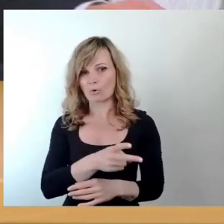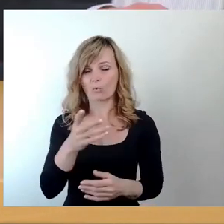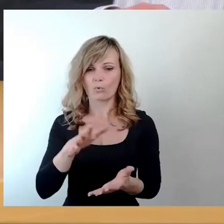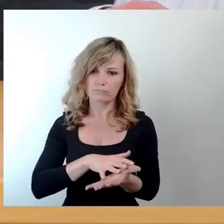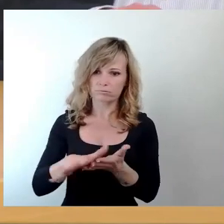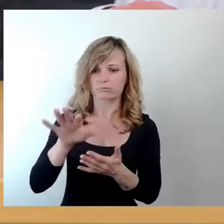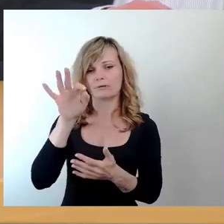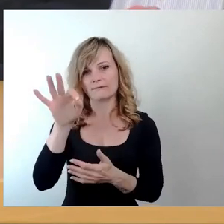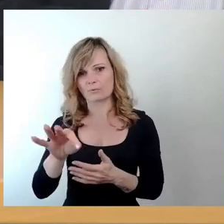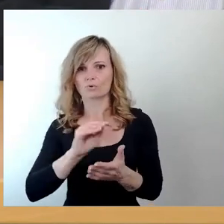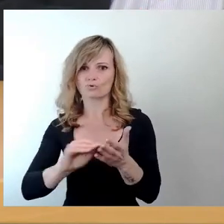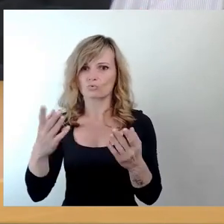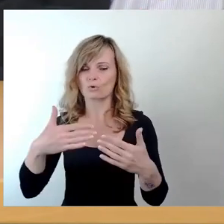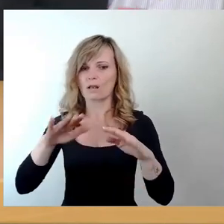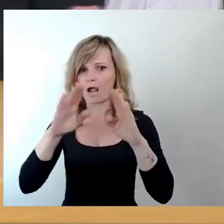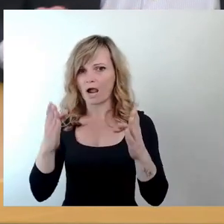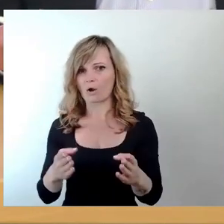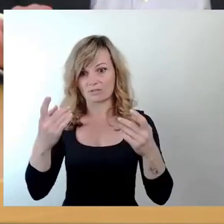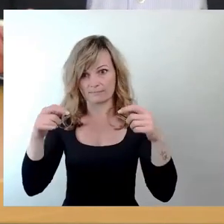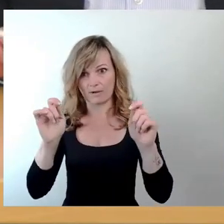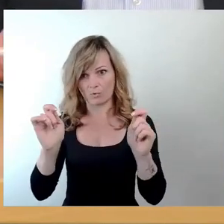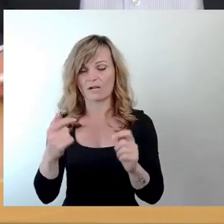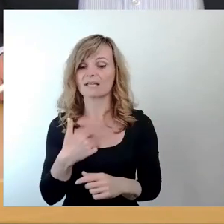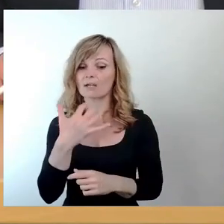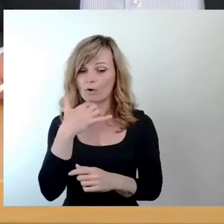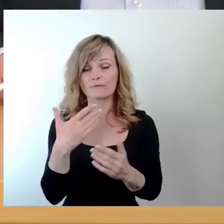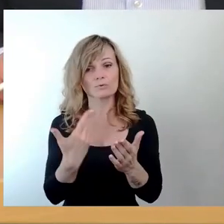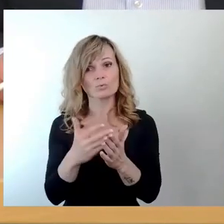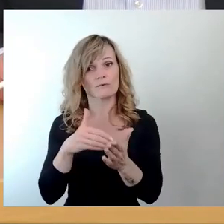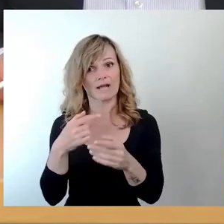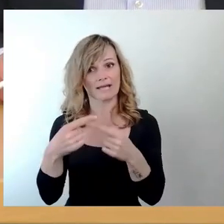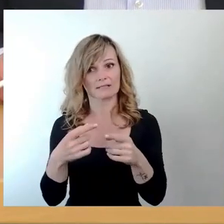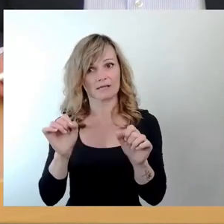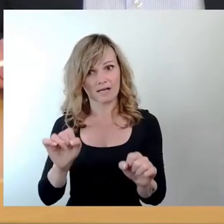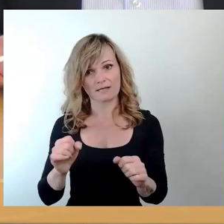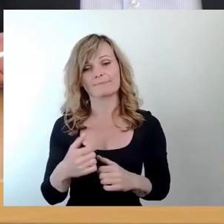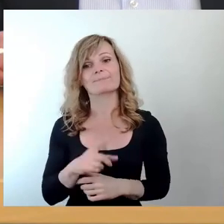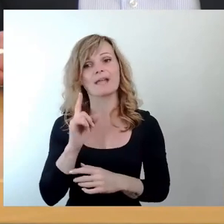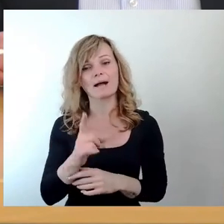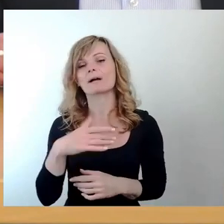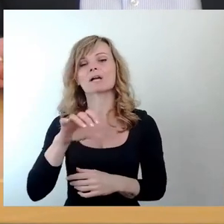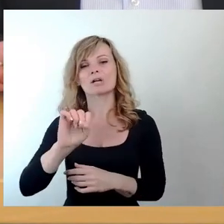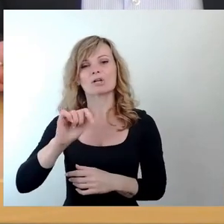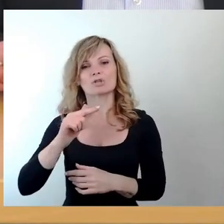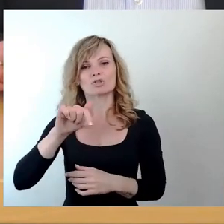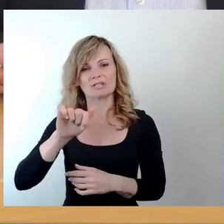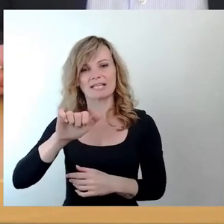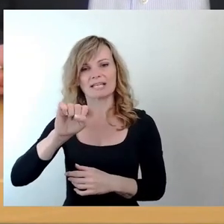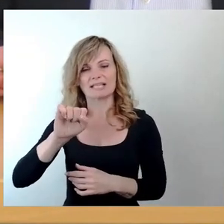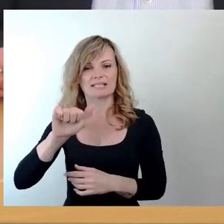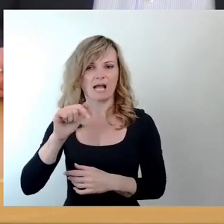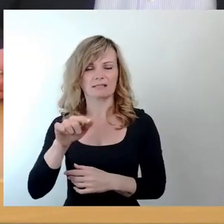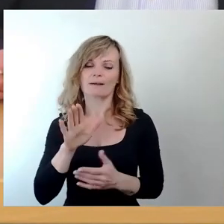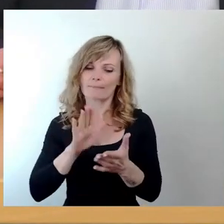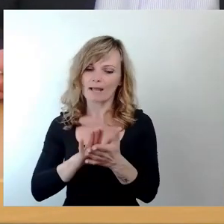Ich hoffe natürlich, dass das auch so weitergehen könnte. Auf jeden Fall bleibt aber die Stesat ein wichtiger Partner und